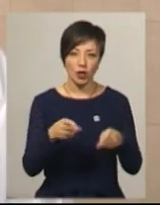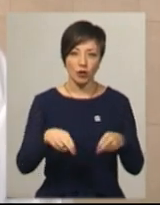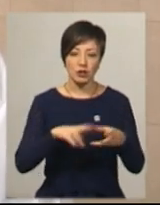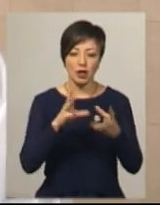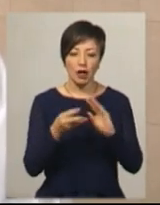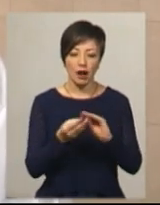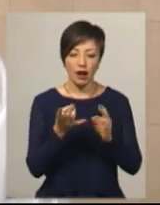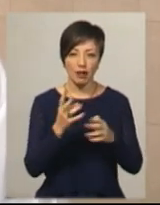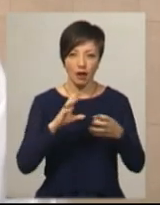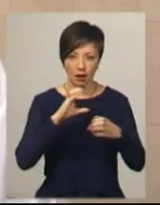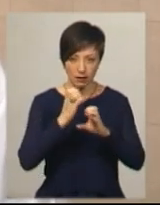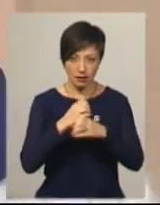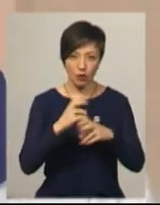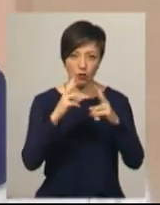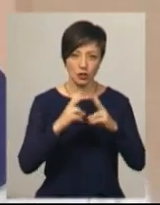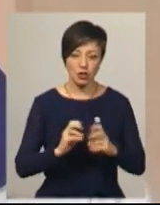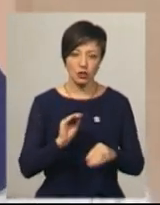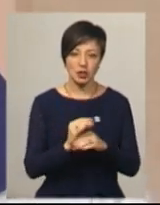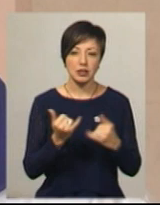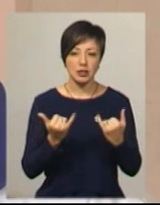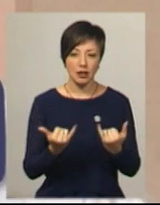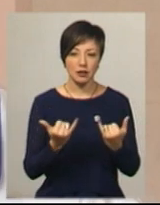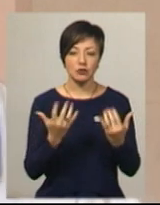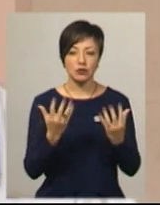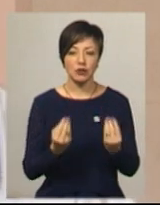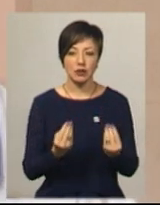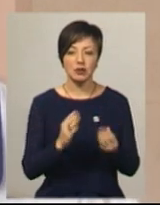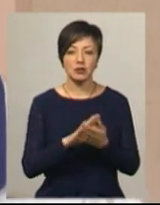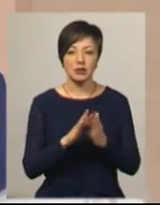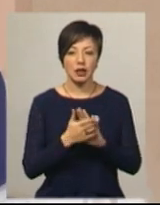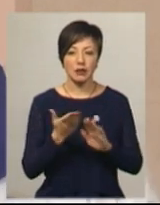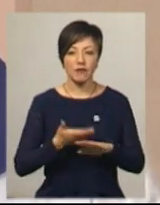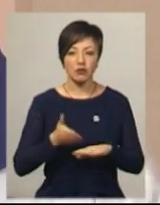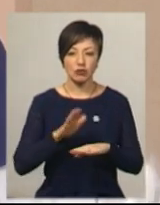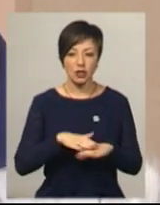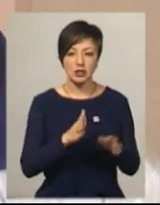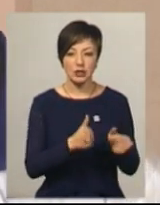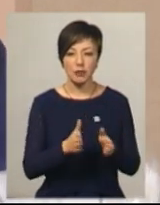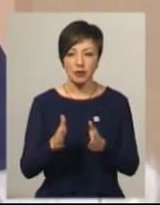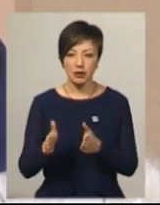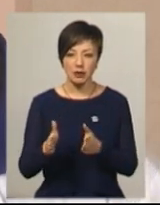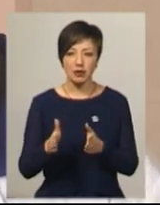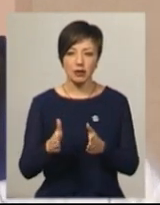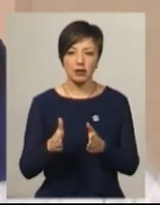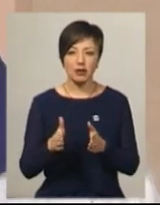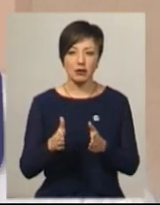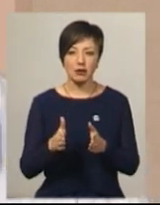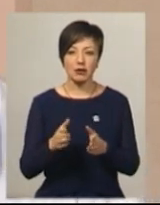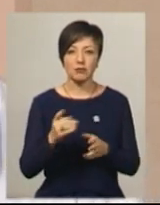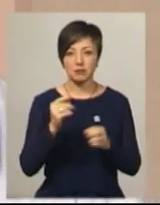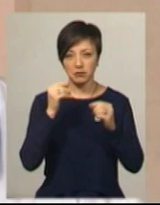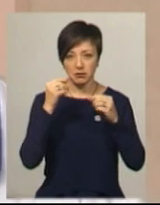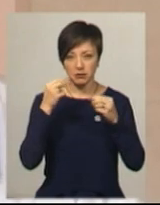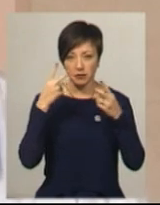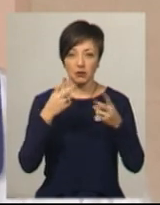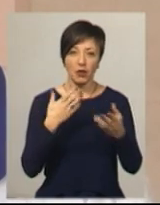аналізи і лабораторні до обстеження. На дану хвилину стан хворої залишається важкий, стабільний, відносно свідомості,